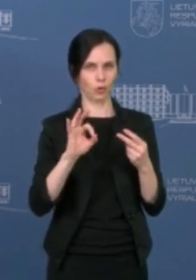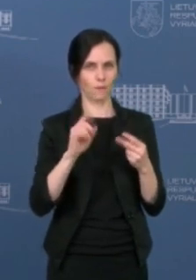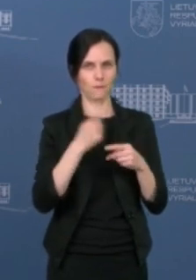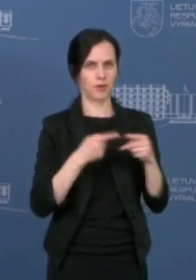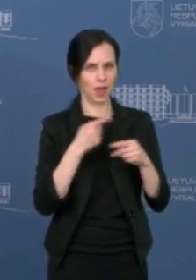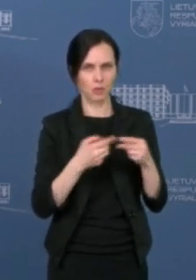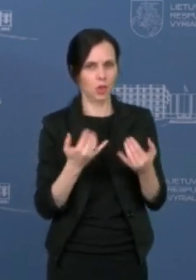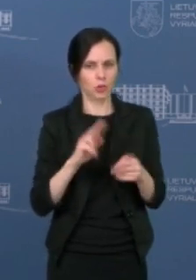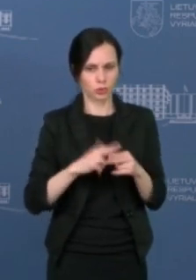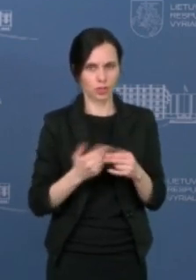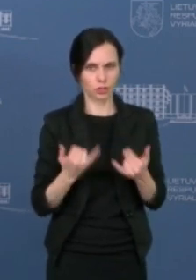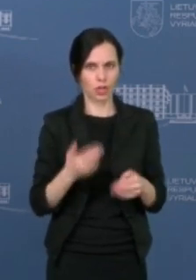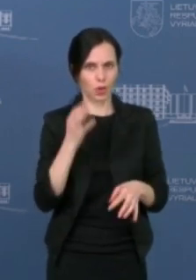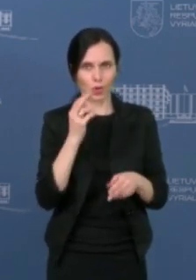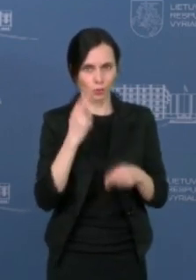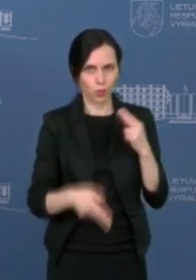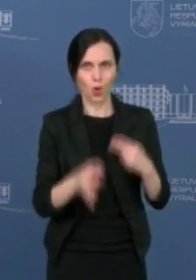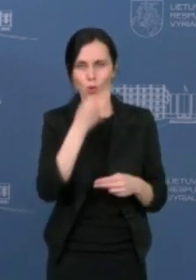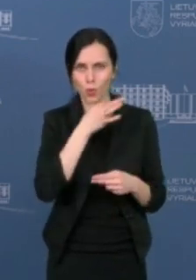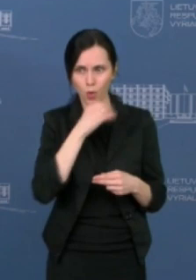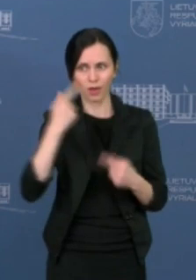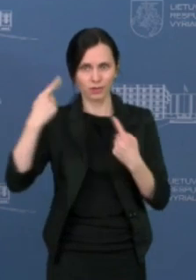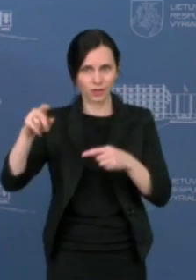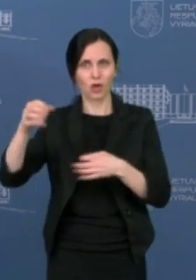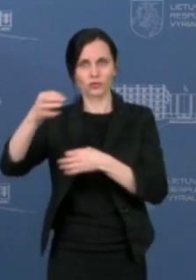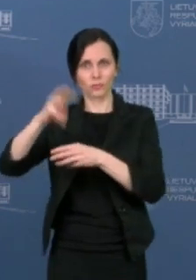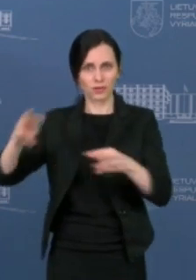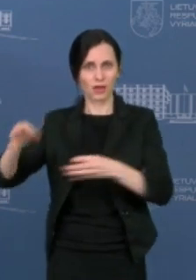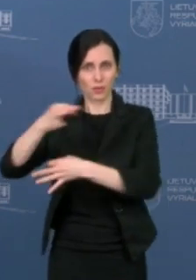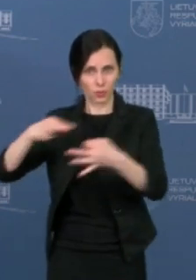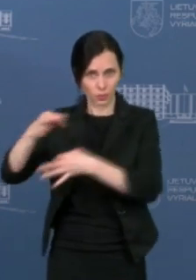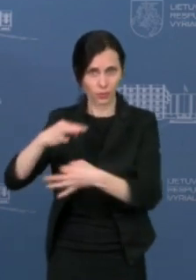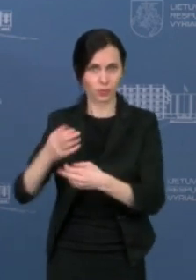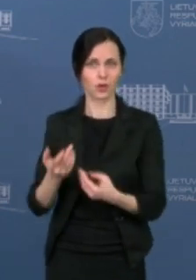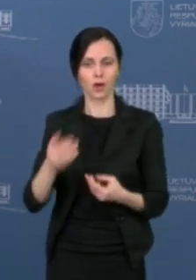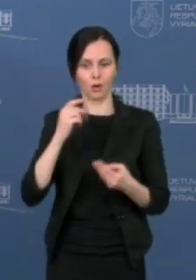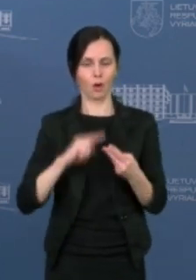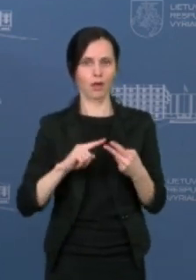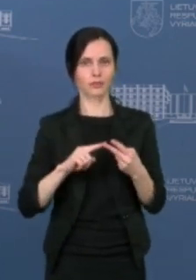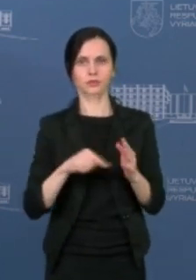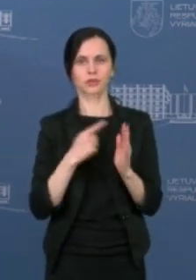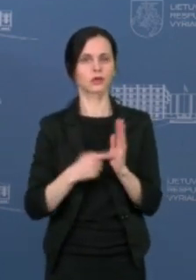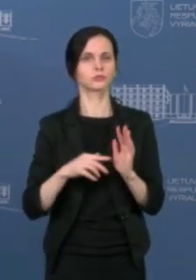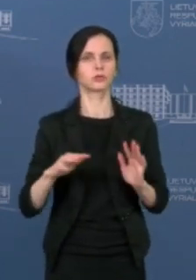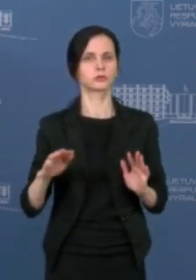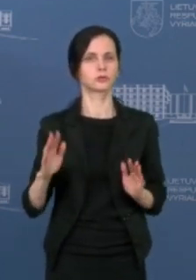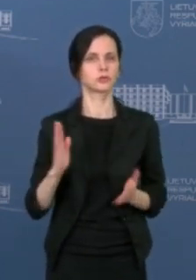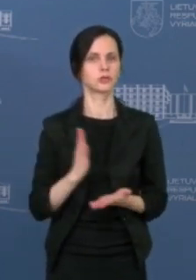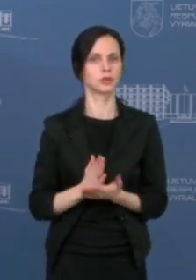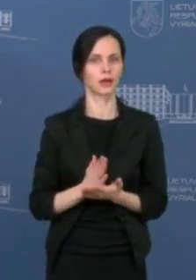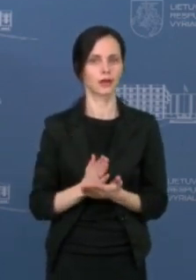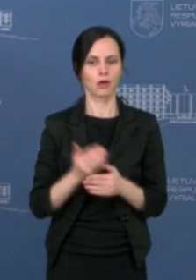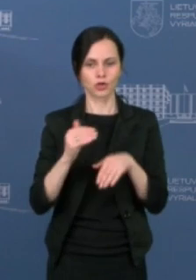ir nebuvo priimtos, kad dar su kitomis ministerijomis vyksta diskusija. Ir antras klausimas būtų, kodėl buvo, na,